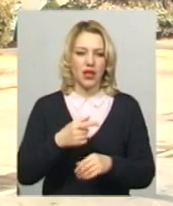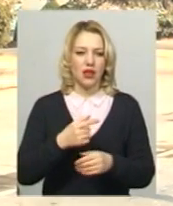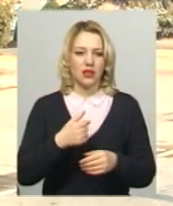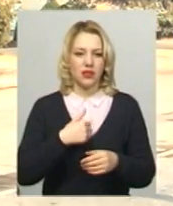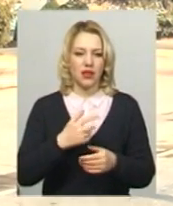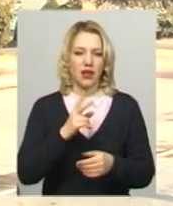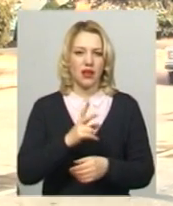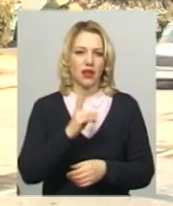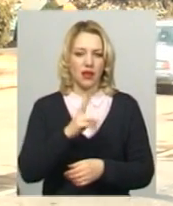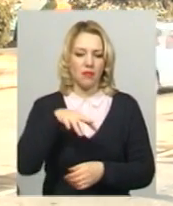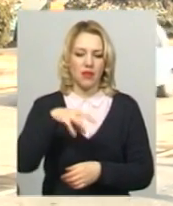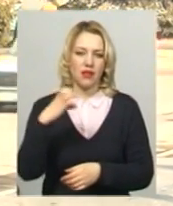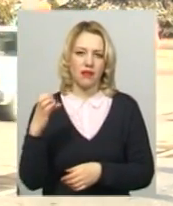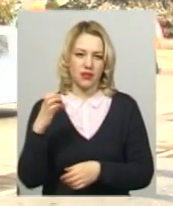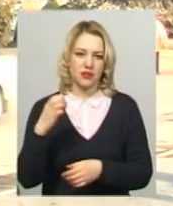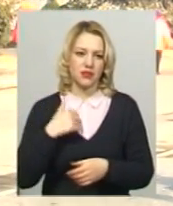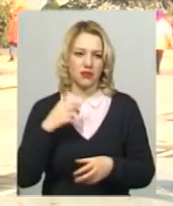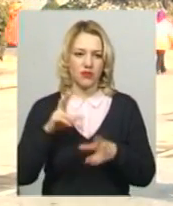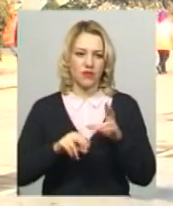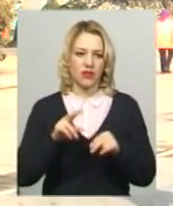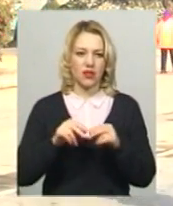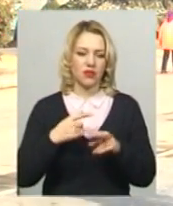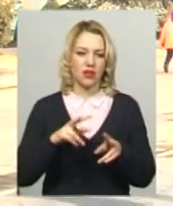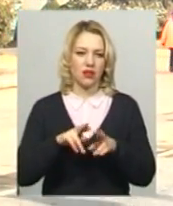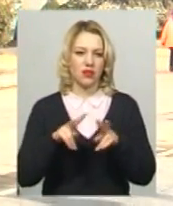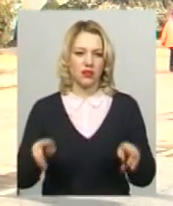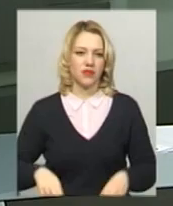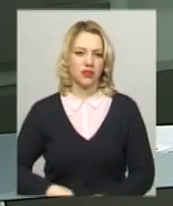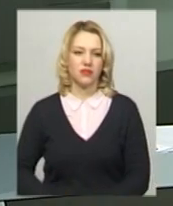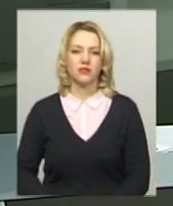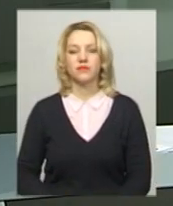України з окупашною бою. Тоді так, вважаю себе рівнем їхньої рівня».